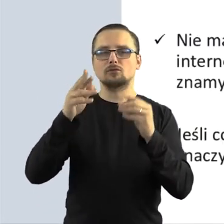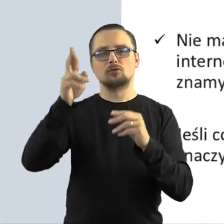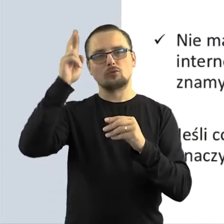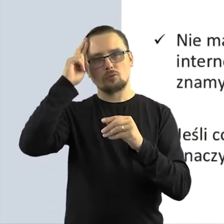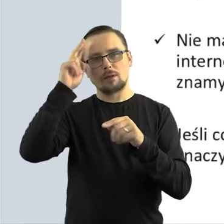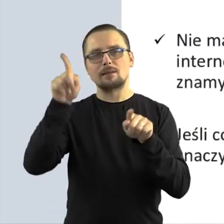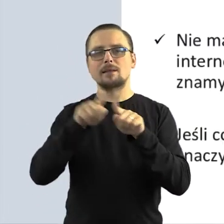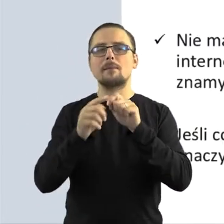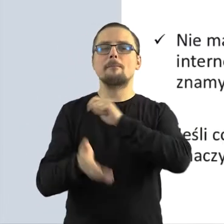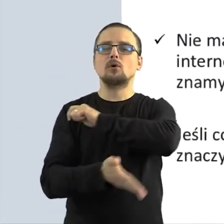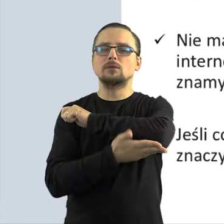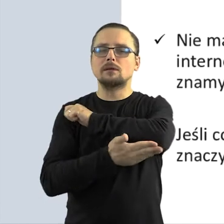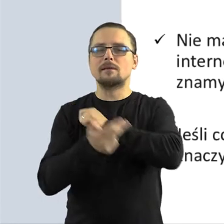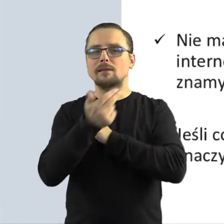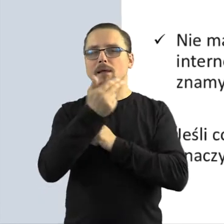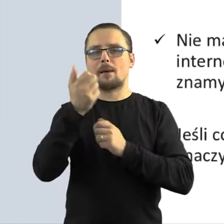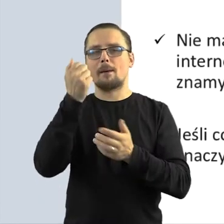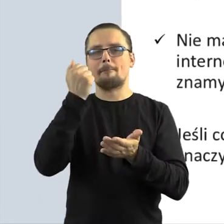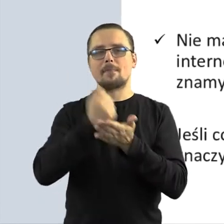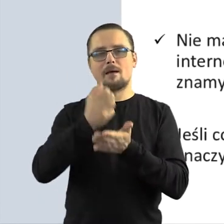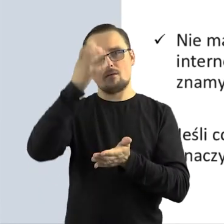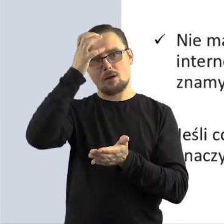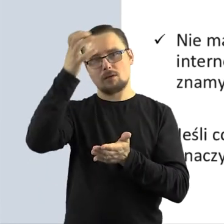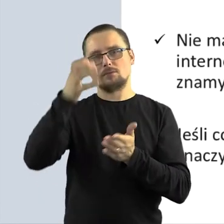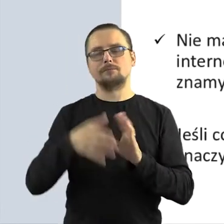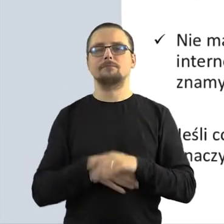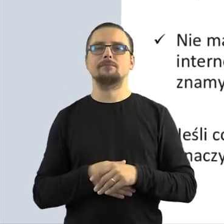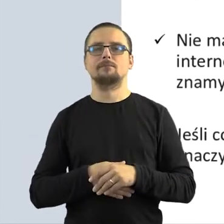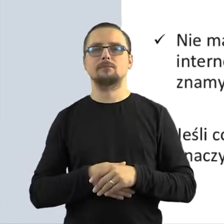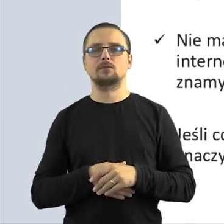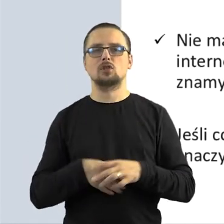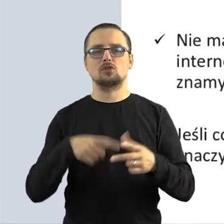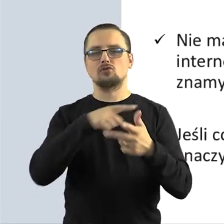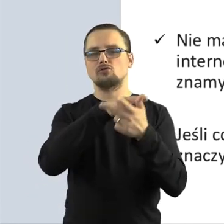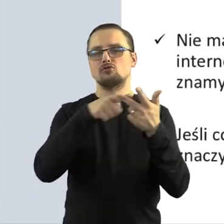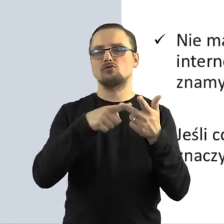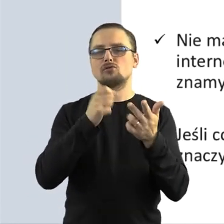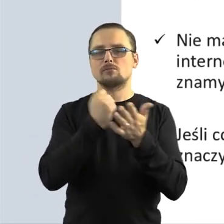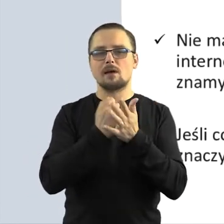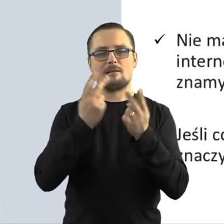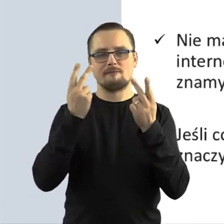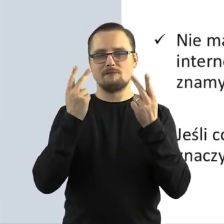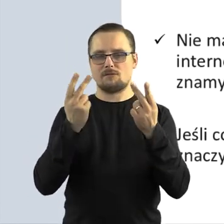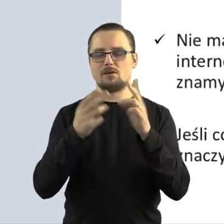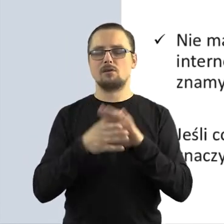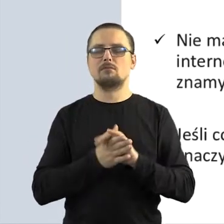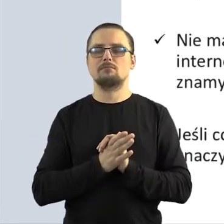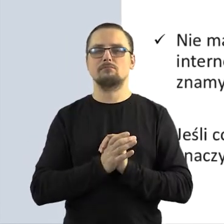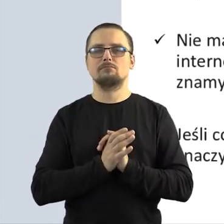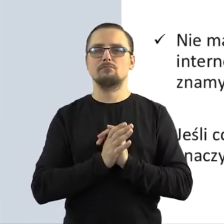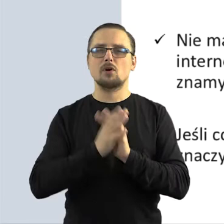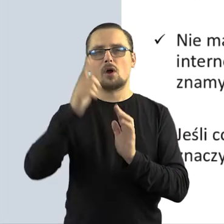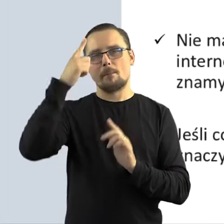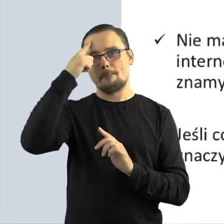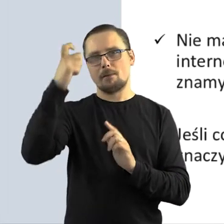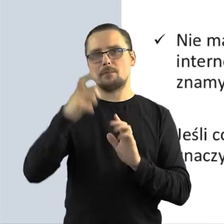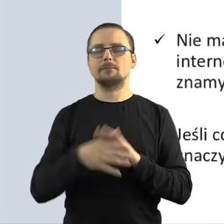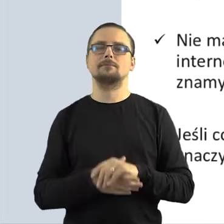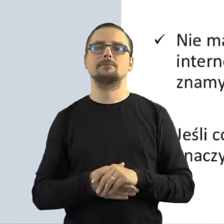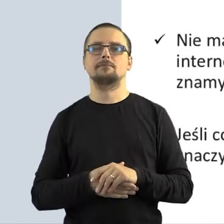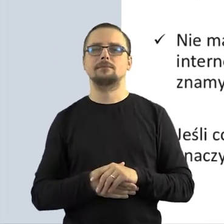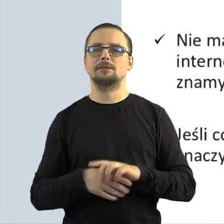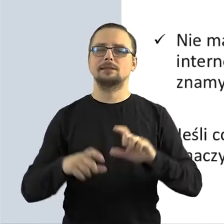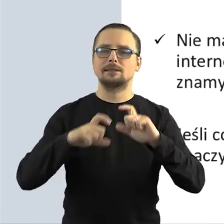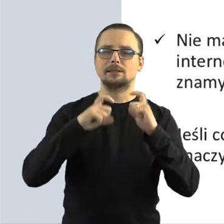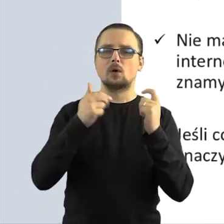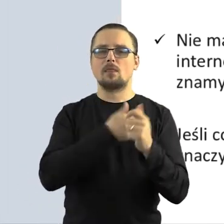dotyczące właśnie prawa autorskiego. I po pierwsze trzy kwestie, na które chciałabym, żebyśmy wszyscy zwrócili uwagę i żebyśmy o tym pamiętali podczas całej